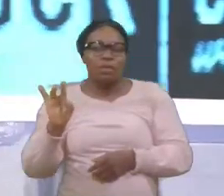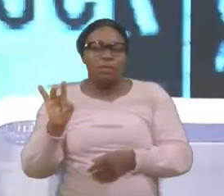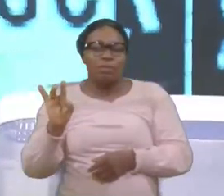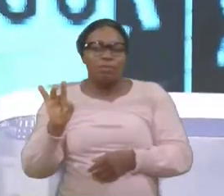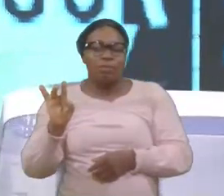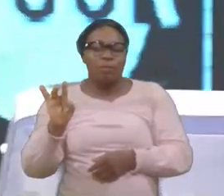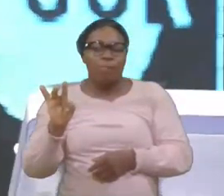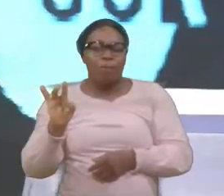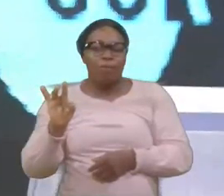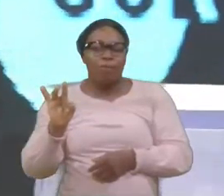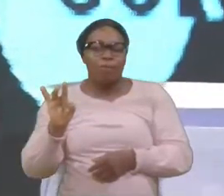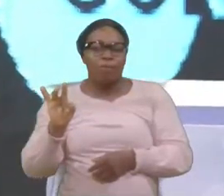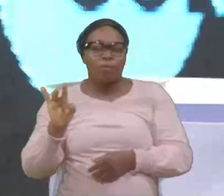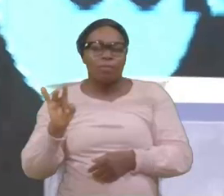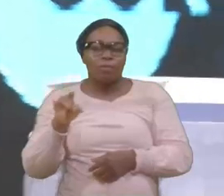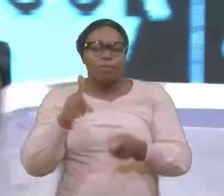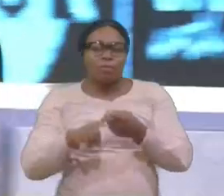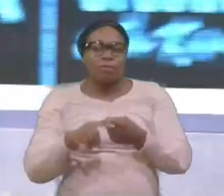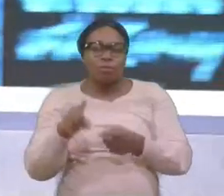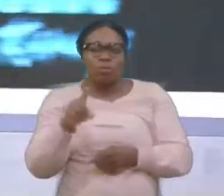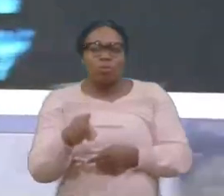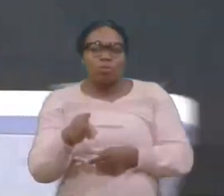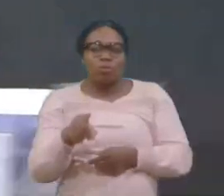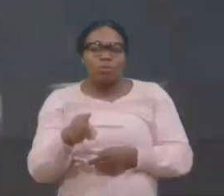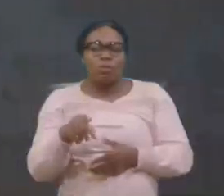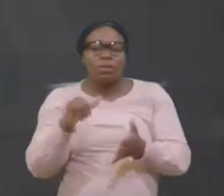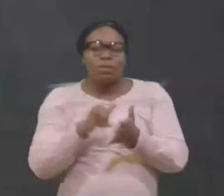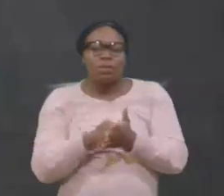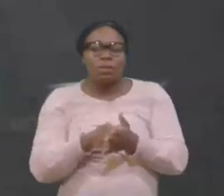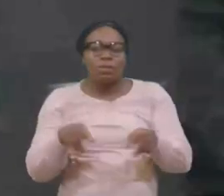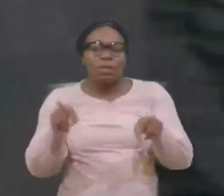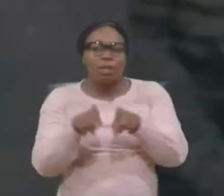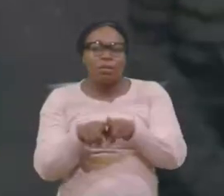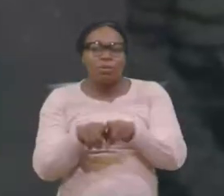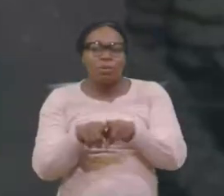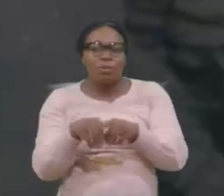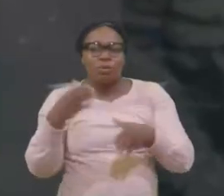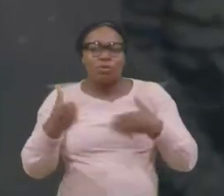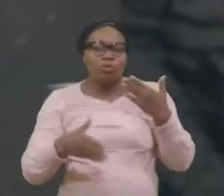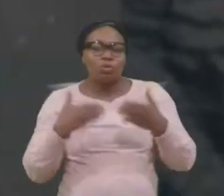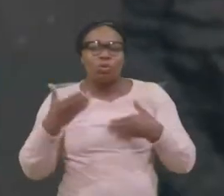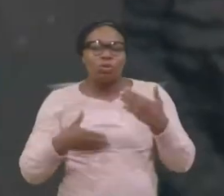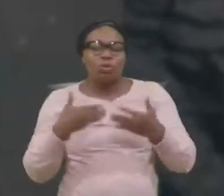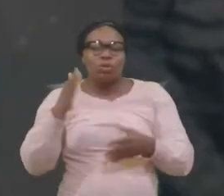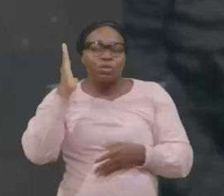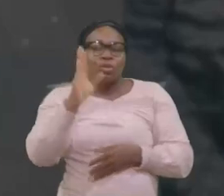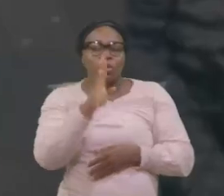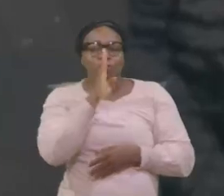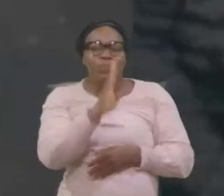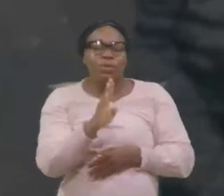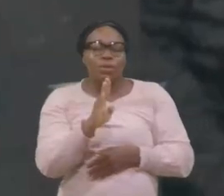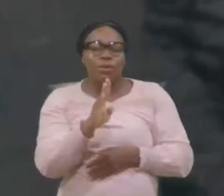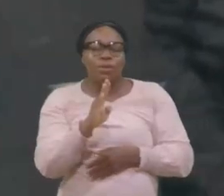je vous le dis il y a de la joie au ciel